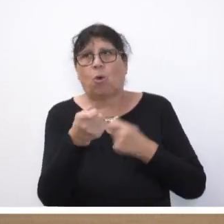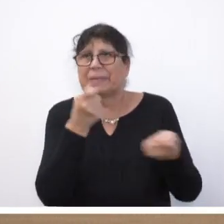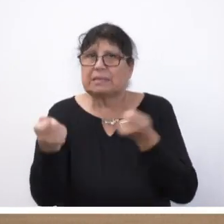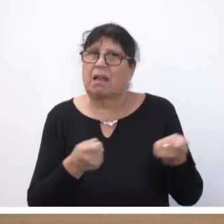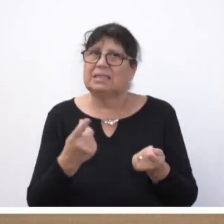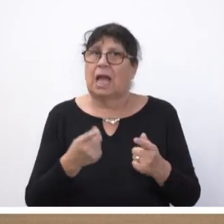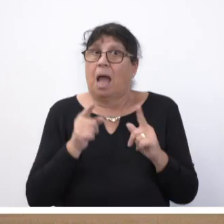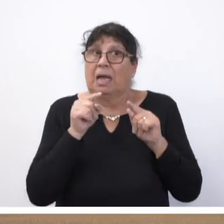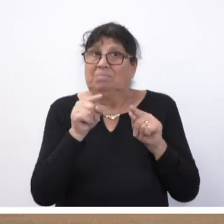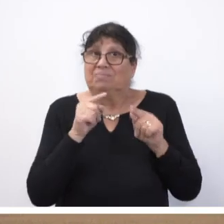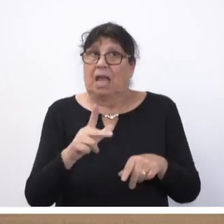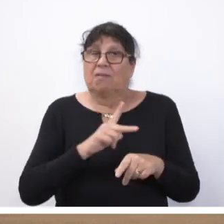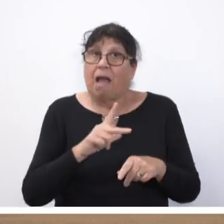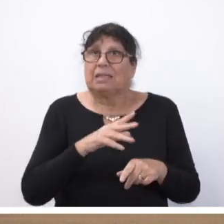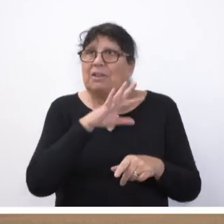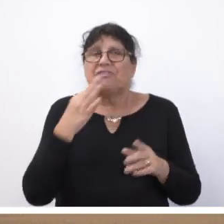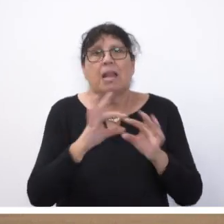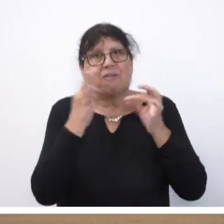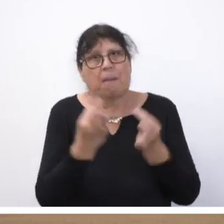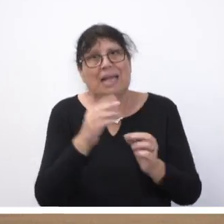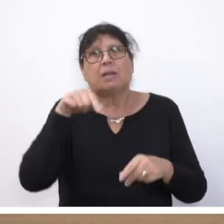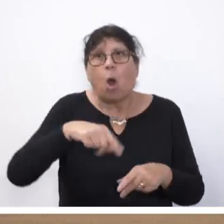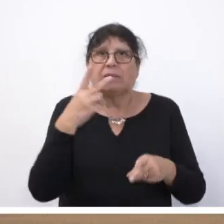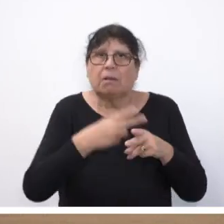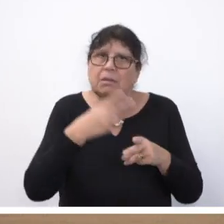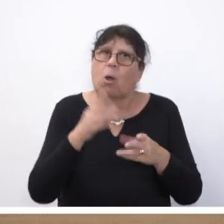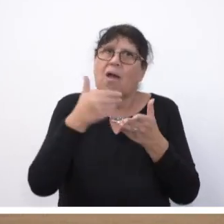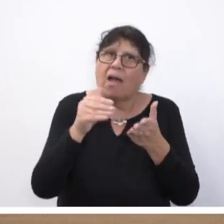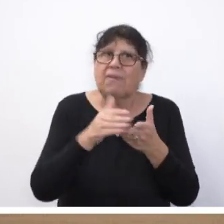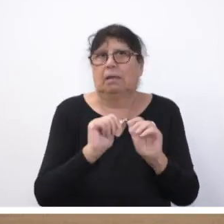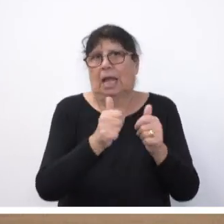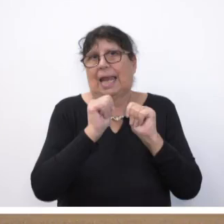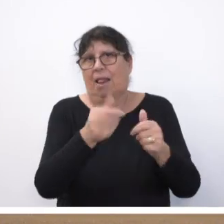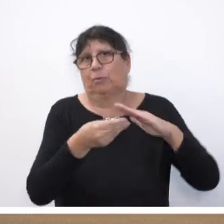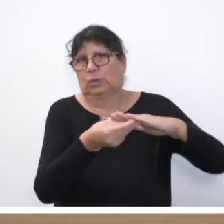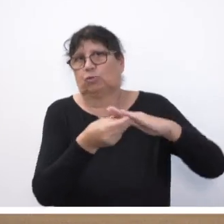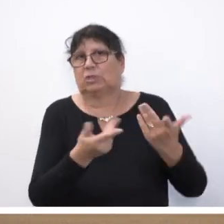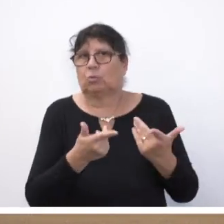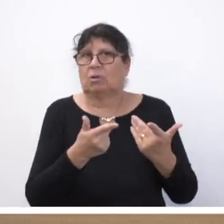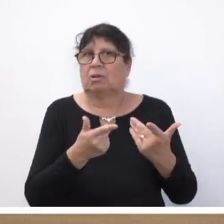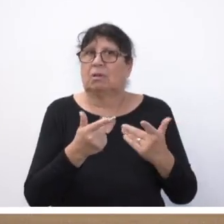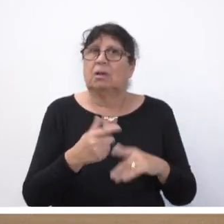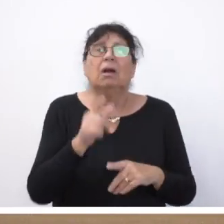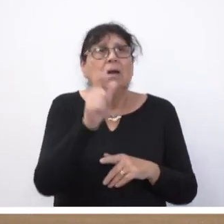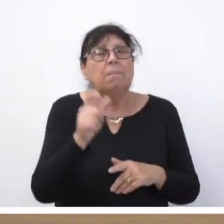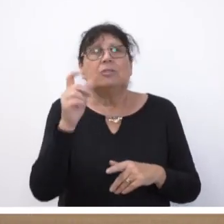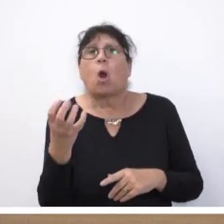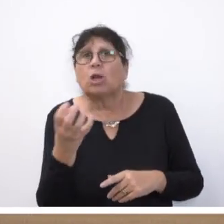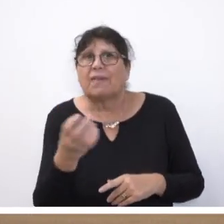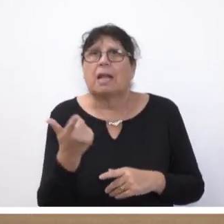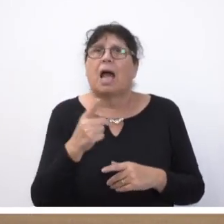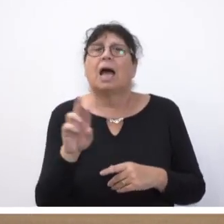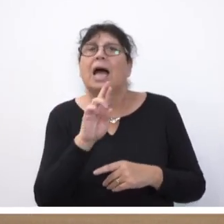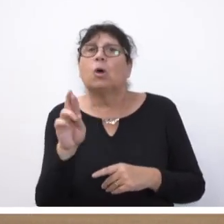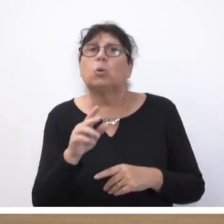und so dringend warten viele betroffene Familien auch heute noch auf die weitergehenden Hilfen. Menschen aus Ottweiler, Menschen von der Saarbrücker Russhütte,